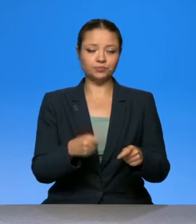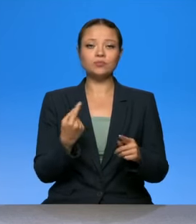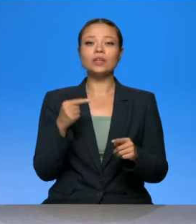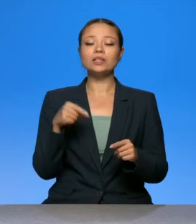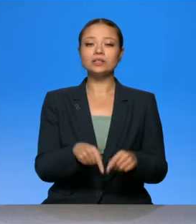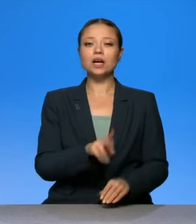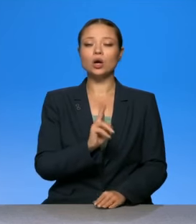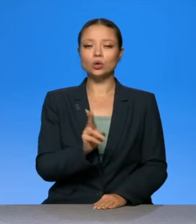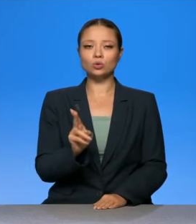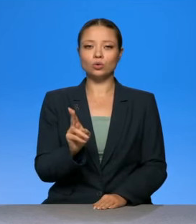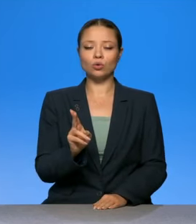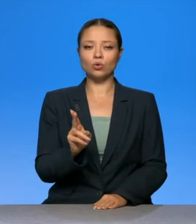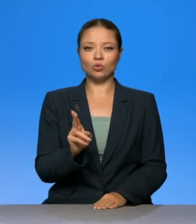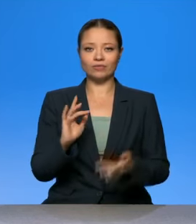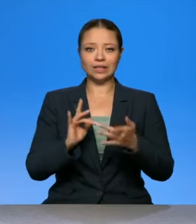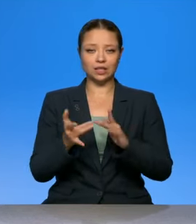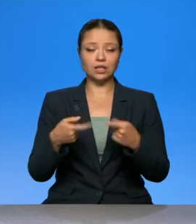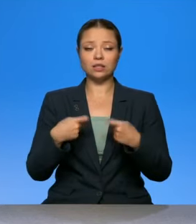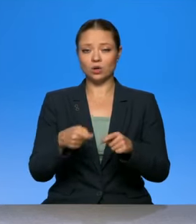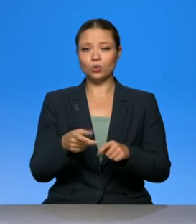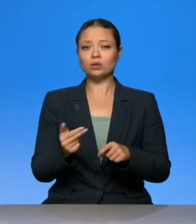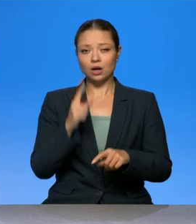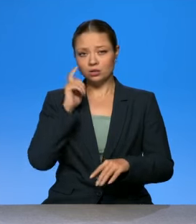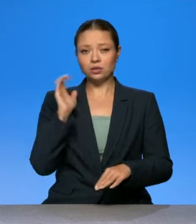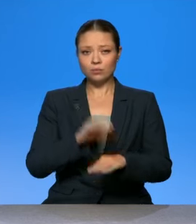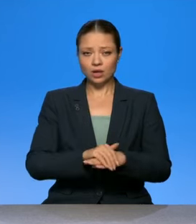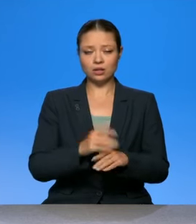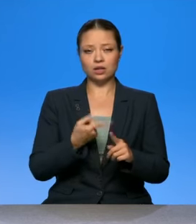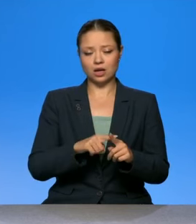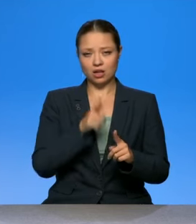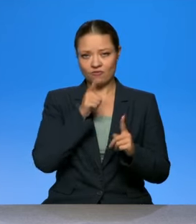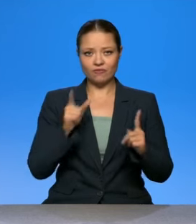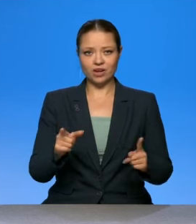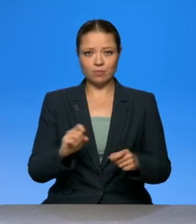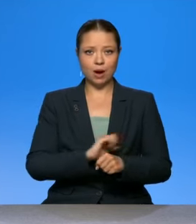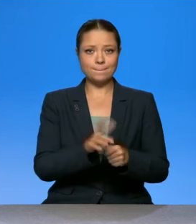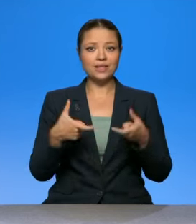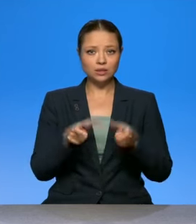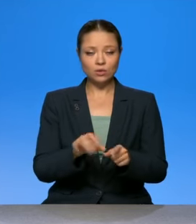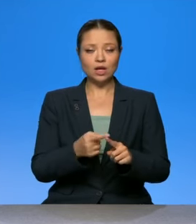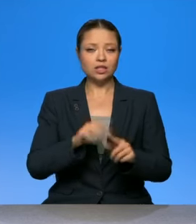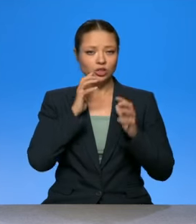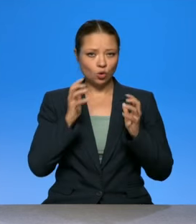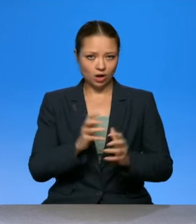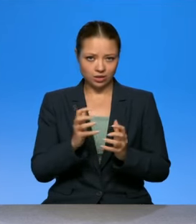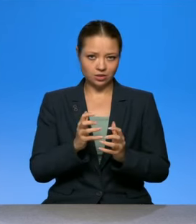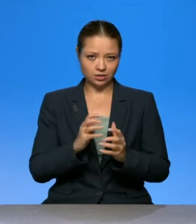занимается интернет-торговлей, отмечали это в связи с периодом пандемии, и он сохранился как устойчивая тенденция.